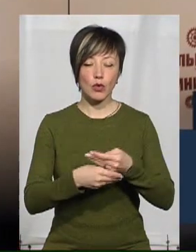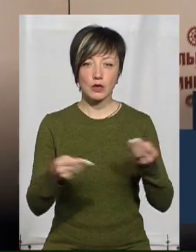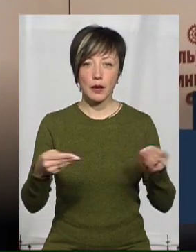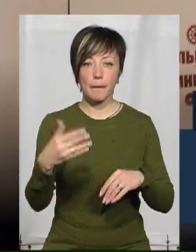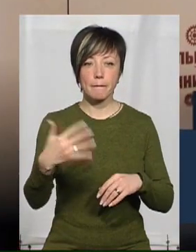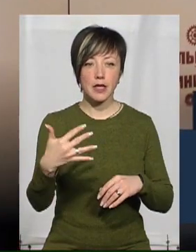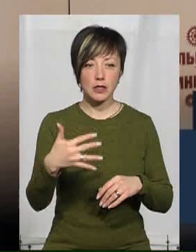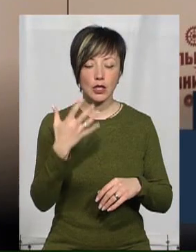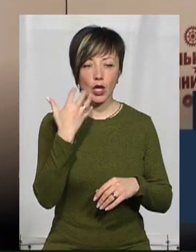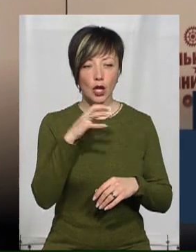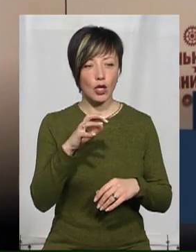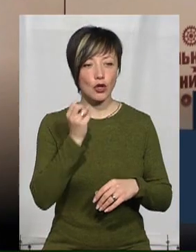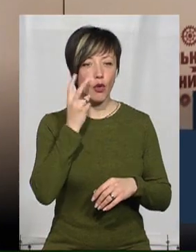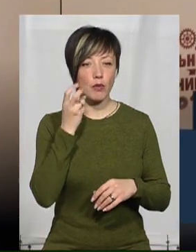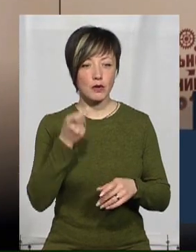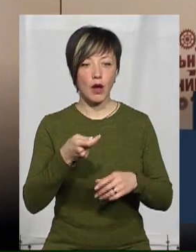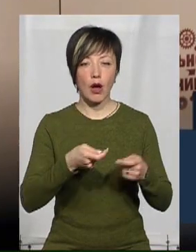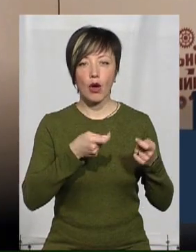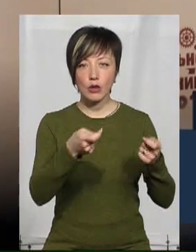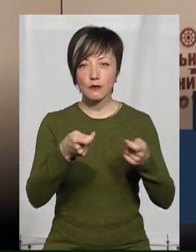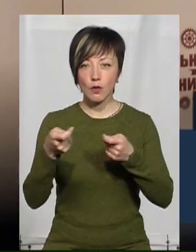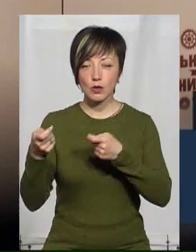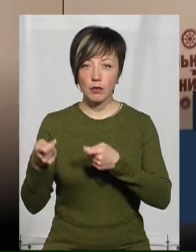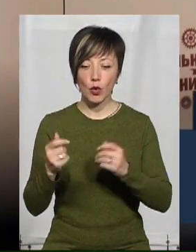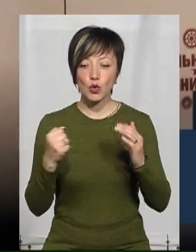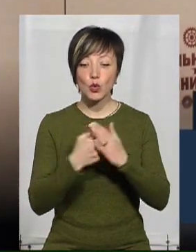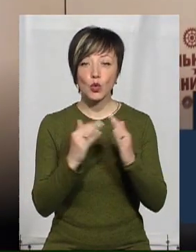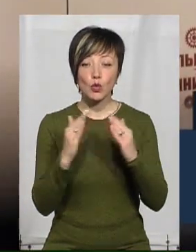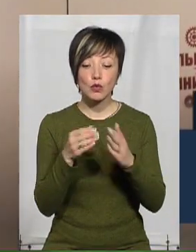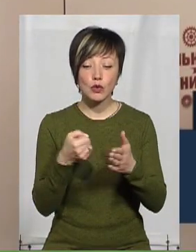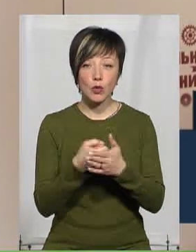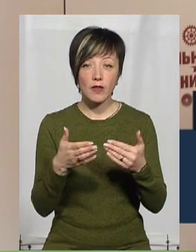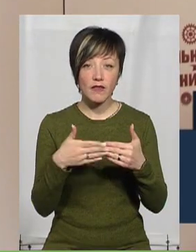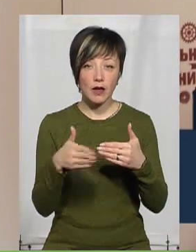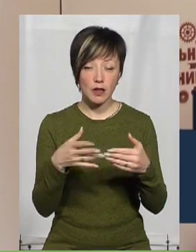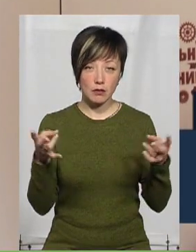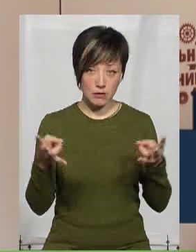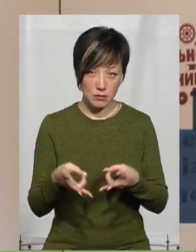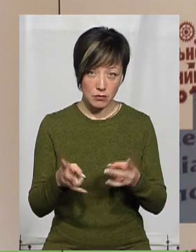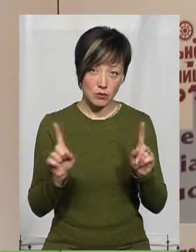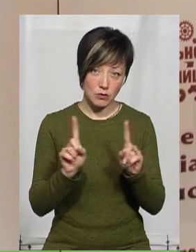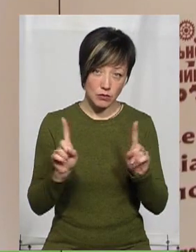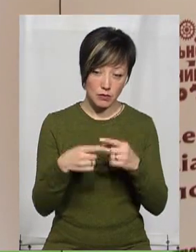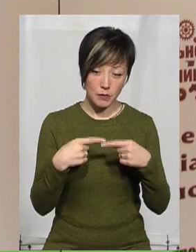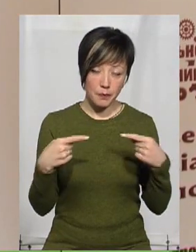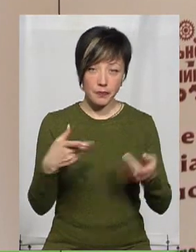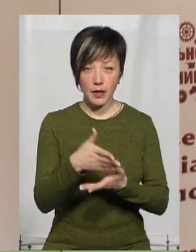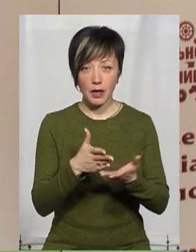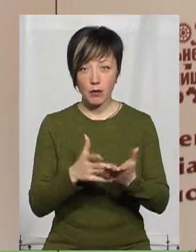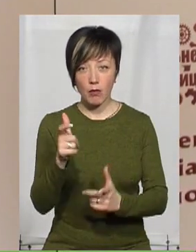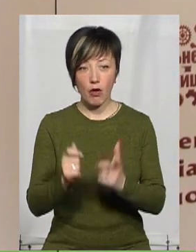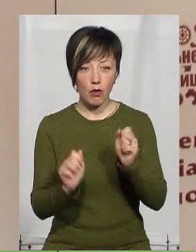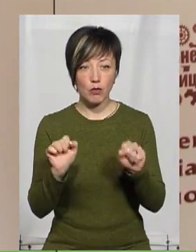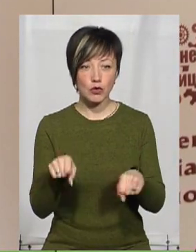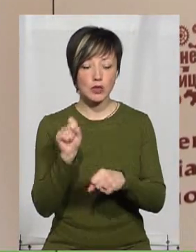50 гарячих обідів, розвозимо людям до дверей, додому. Якщо людям необхідні якісь речі, хліб, молоко, вони